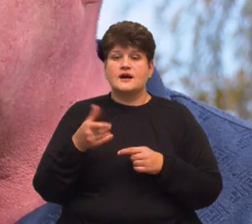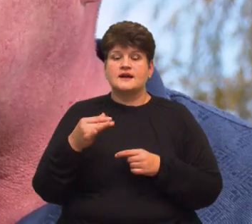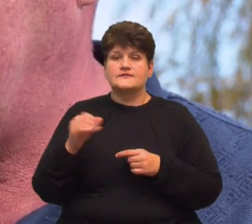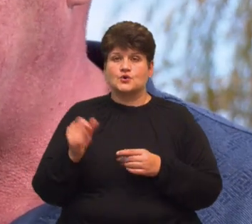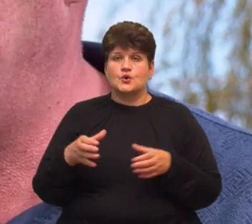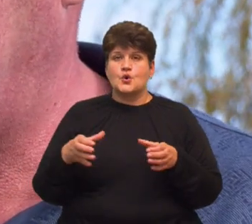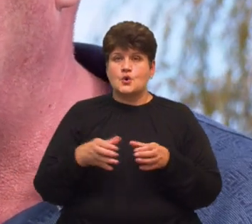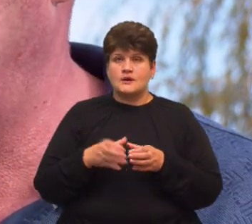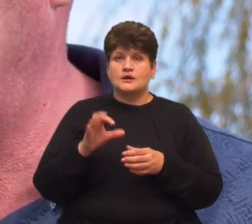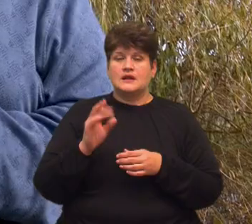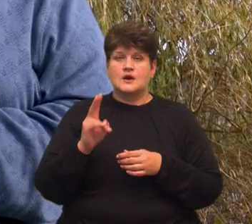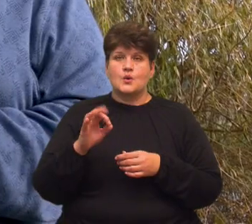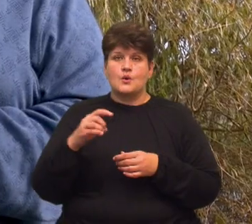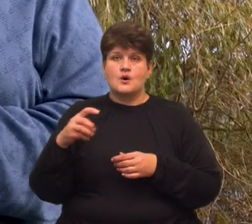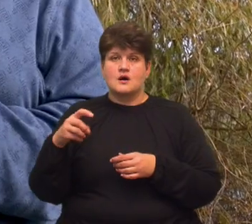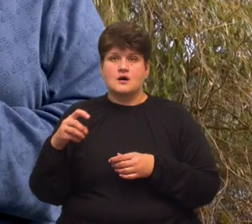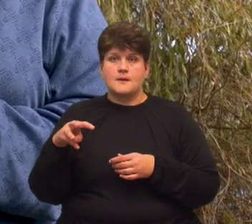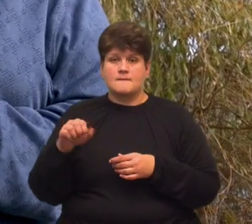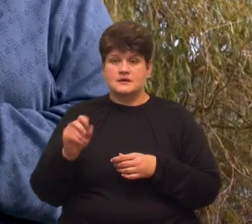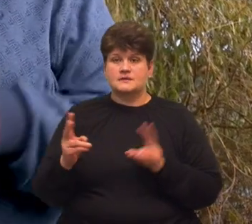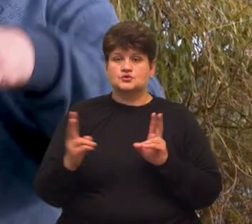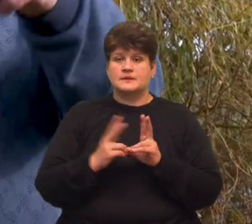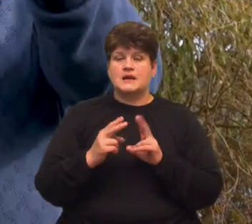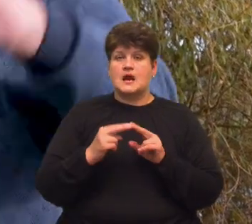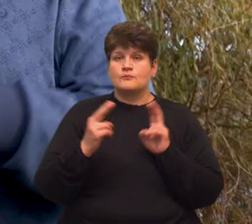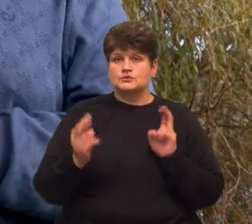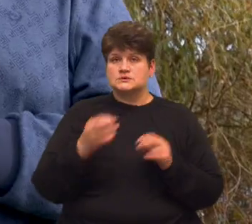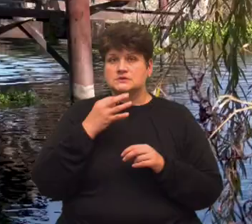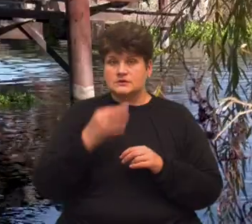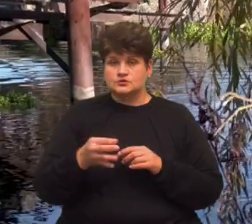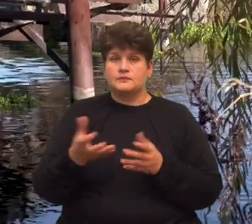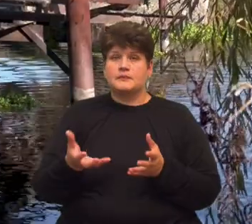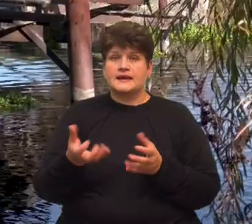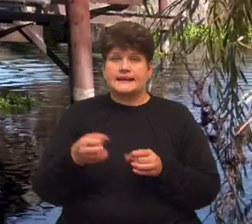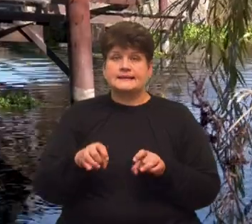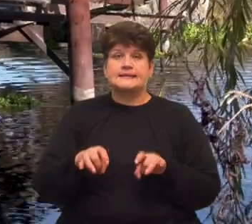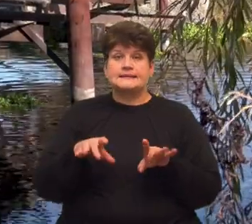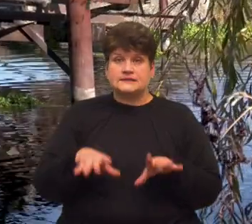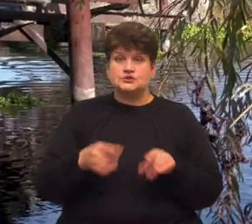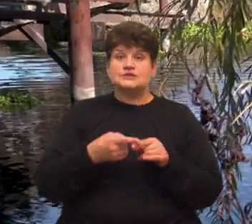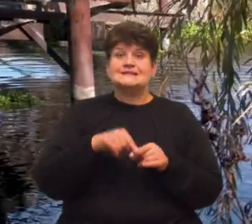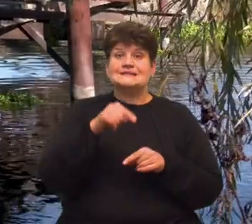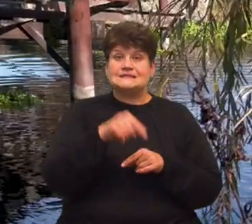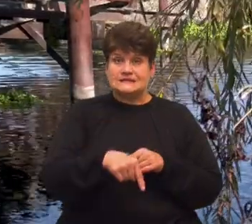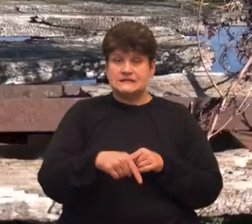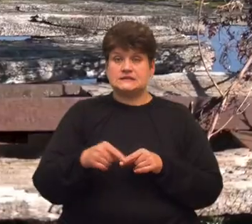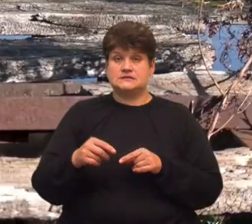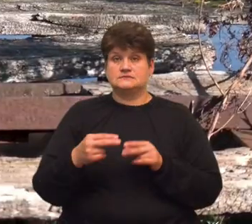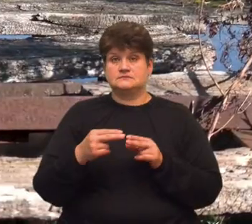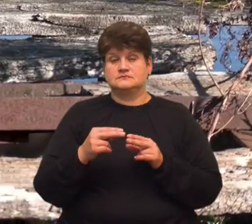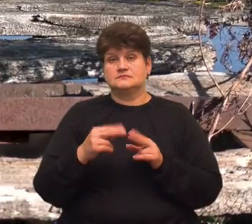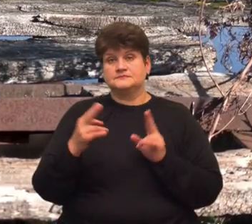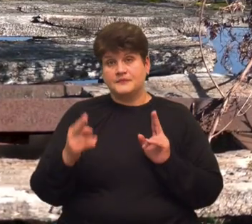Олег Кохман, з яким ми зустрілися біля мосту, розповів, для того, аби прийняти рішення щодо цієї переправи, вивчатимуть